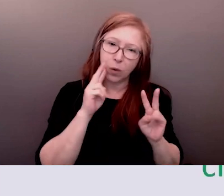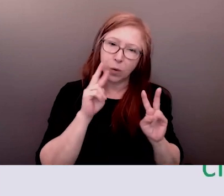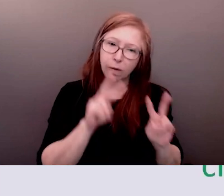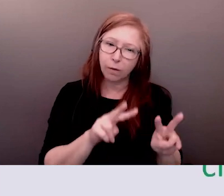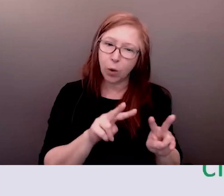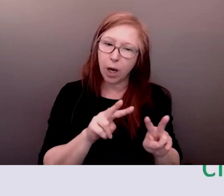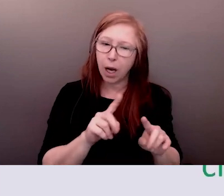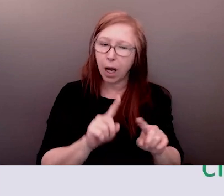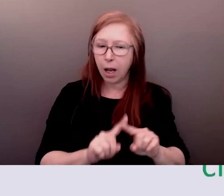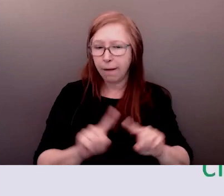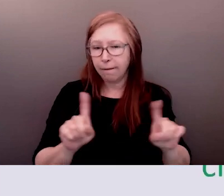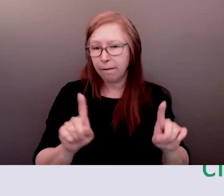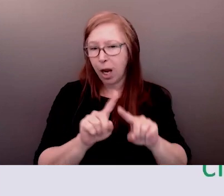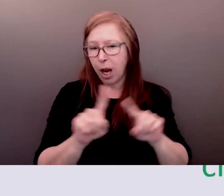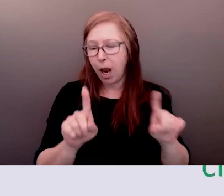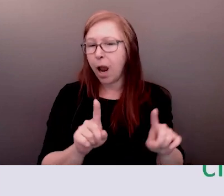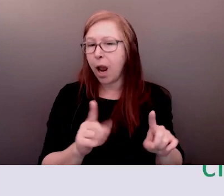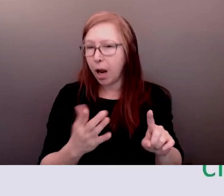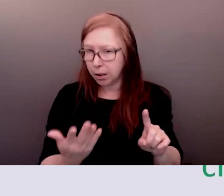travail